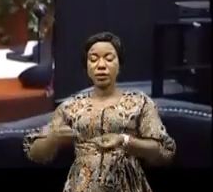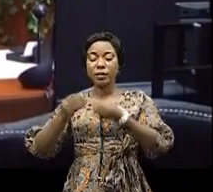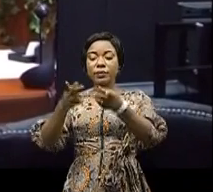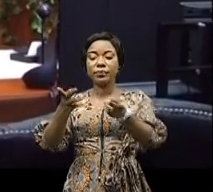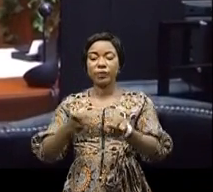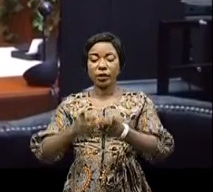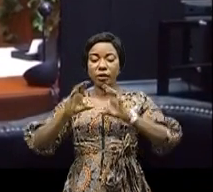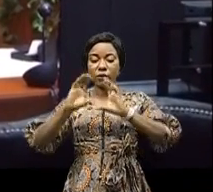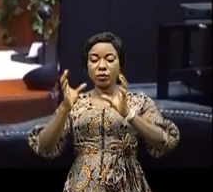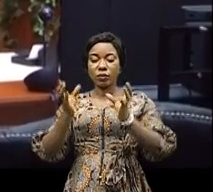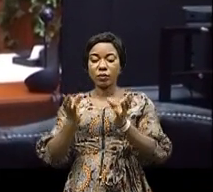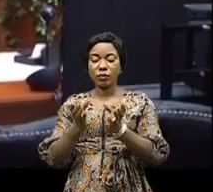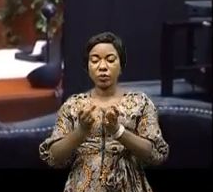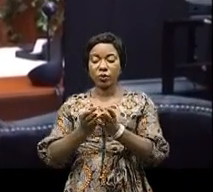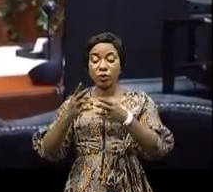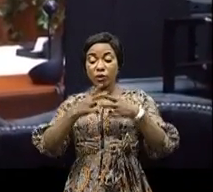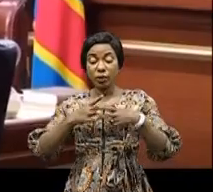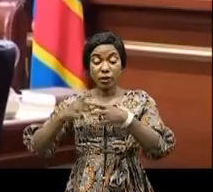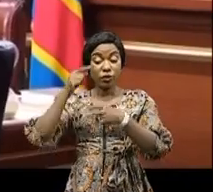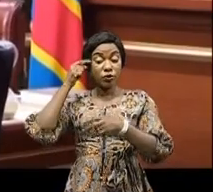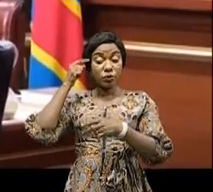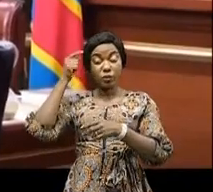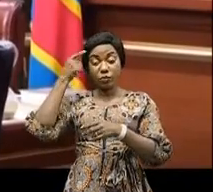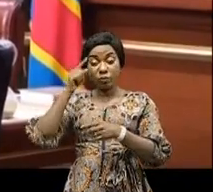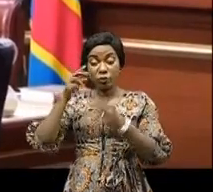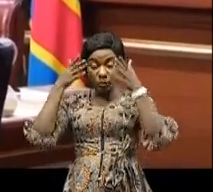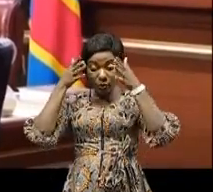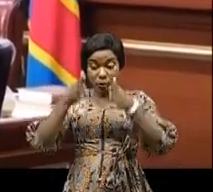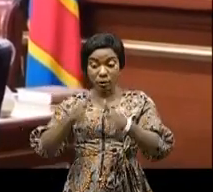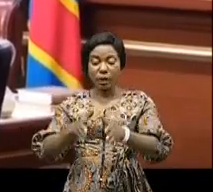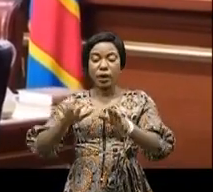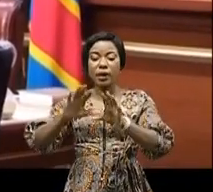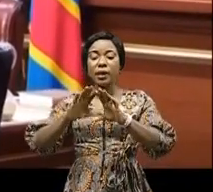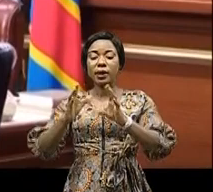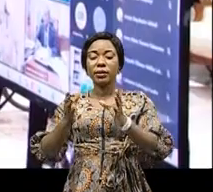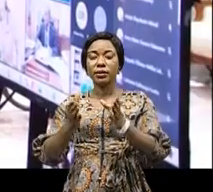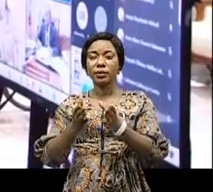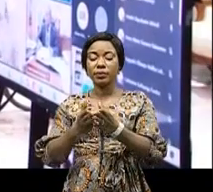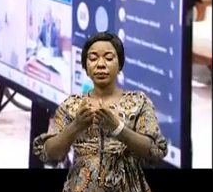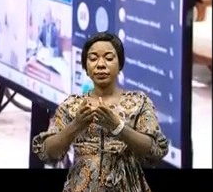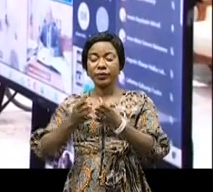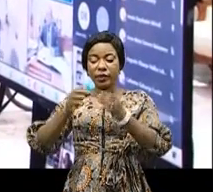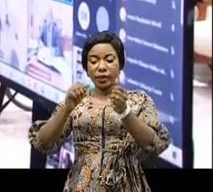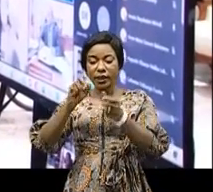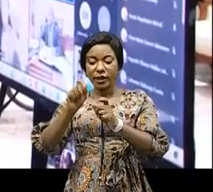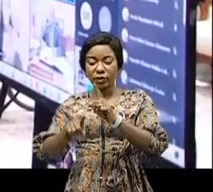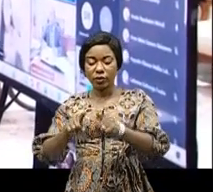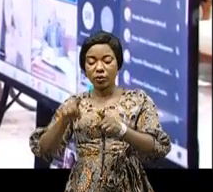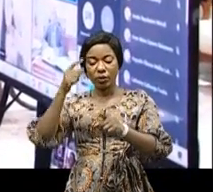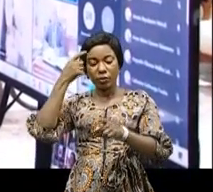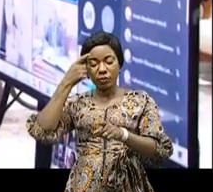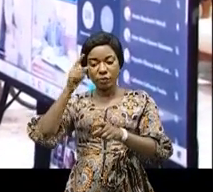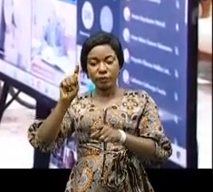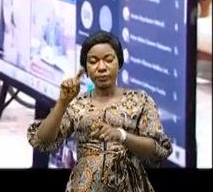la commission mixte sino-congolaise qui se penchera sur l'ensemble des sujets d'intérêt commun pour que désormais